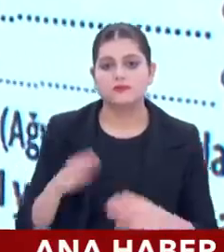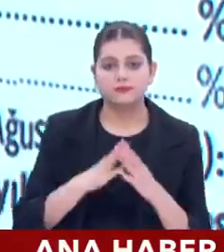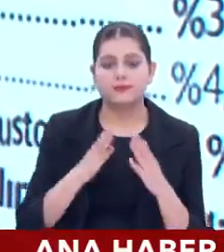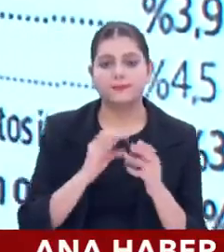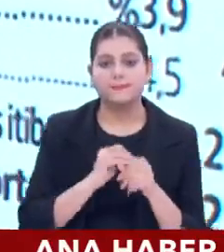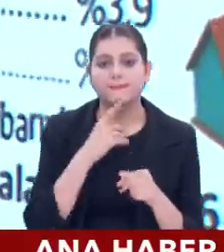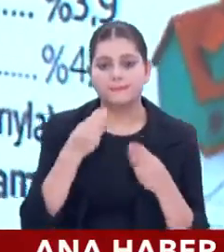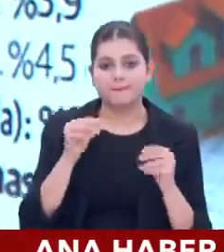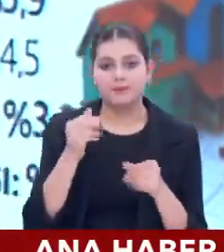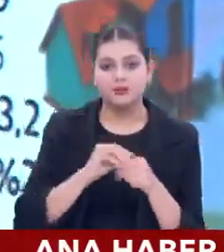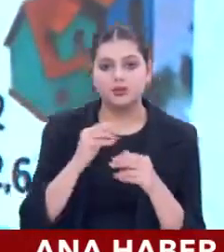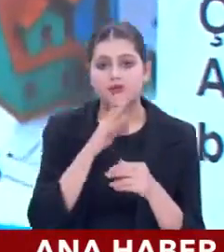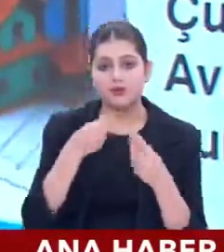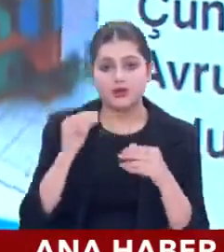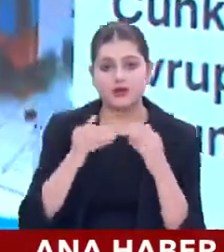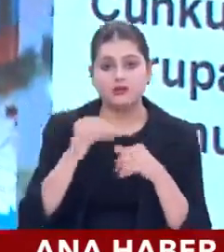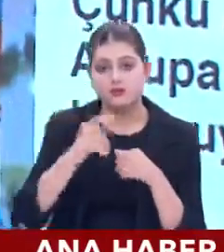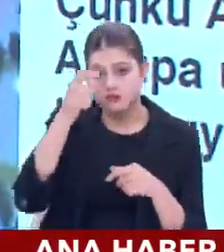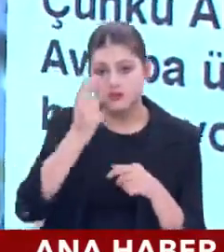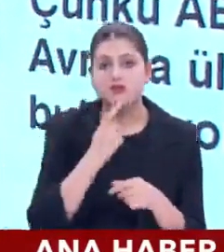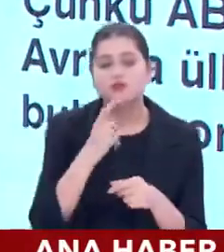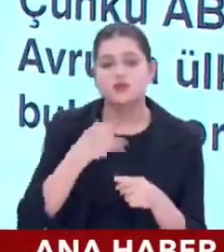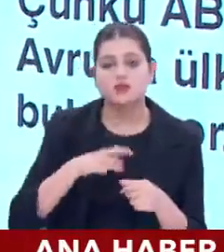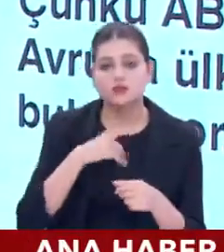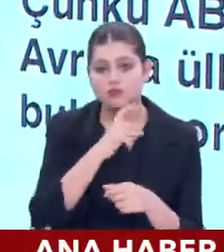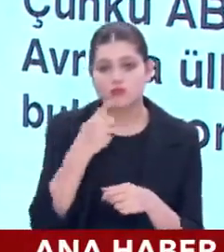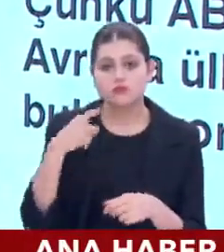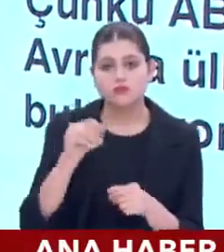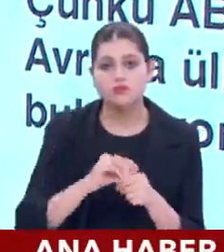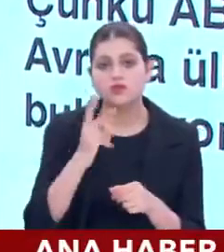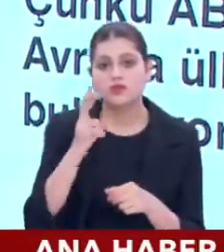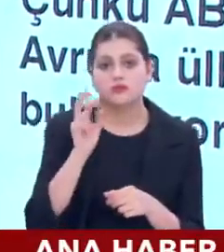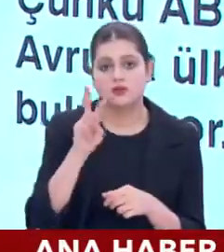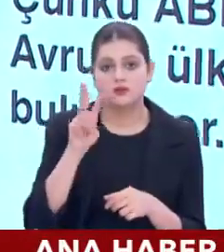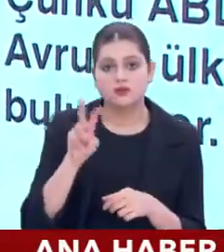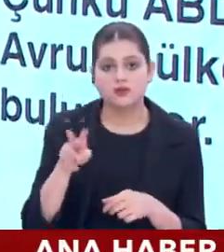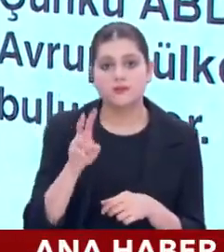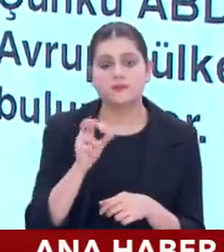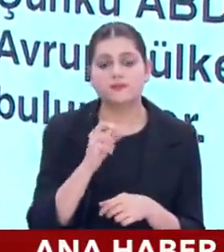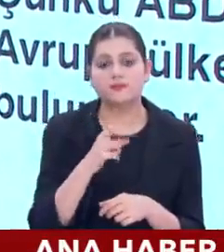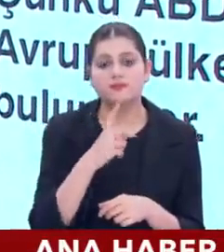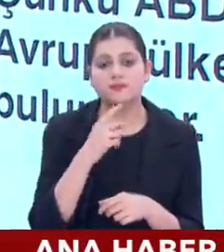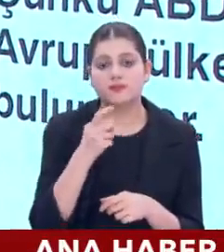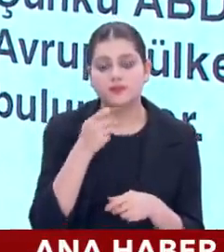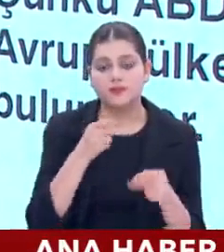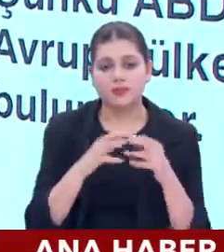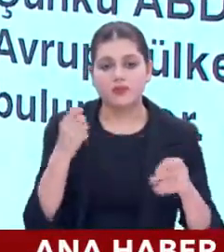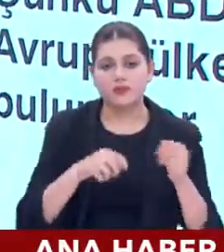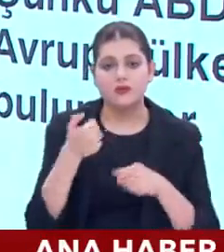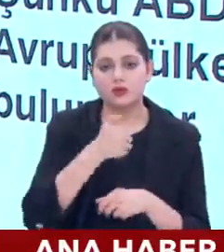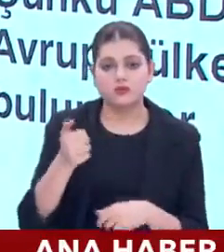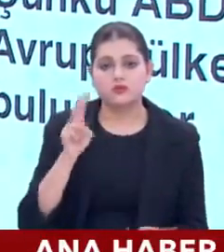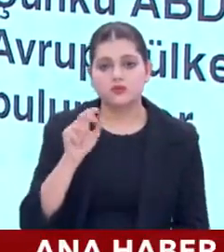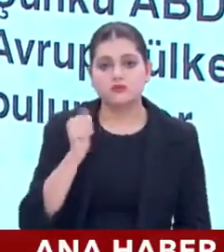fiyatını yabancı mı arttırdı? Türkiye'de yıllık konut ihtiyacı 900 bin. 2020-2022'de yıllık üretilen konut sayısı